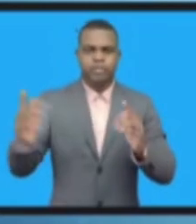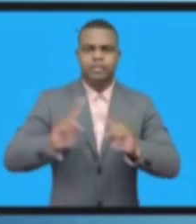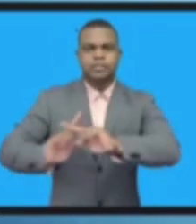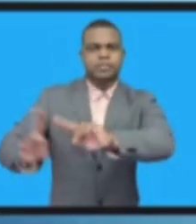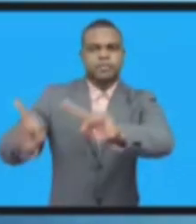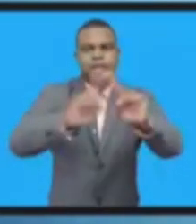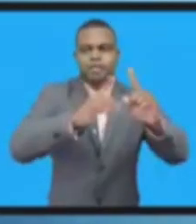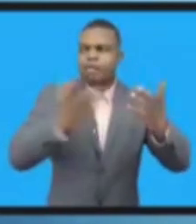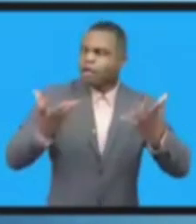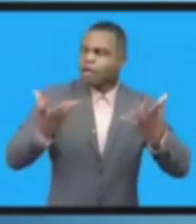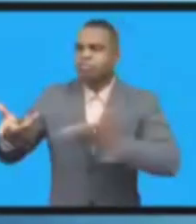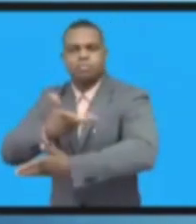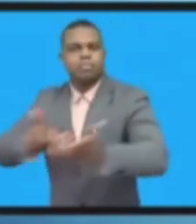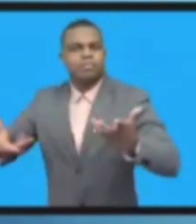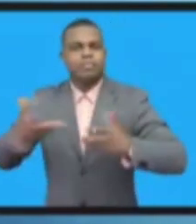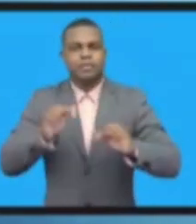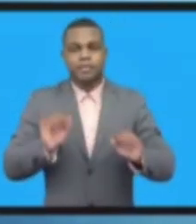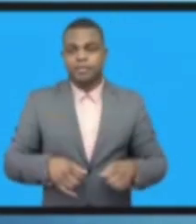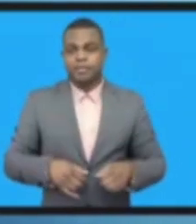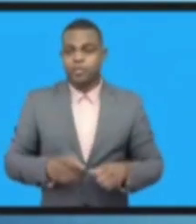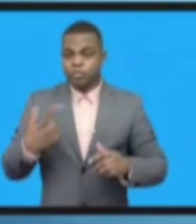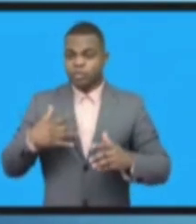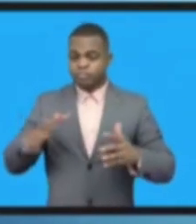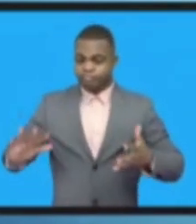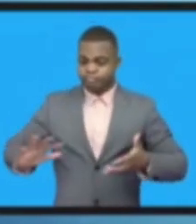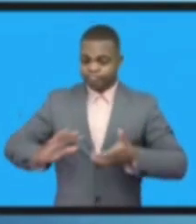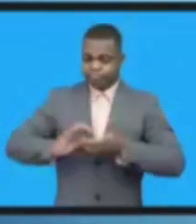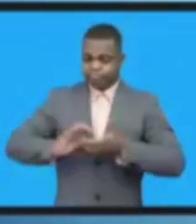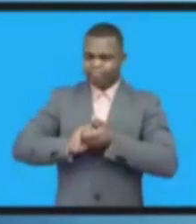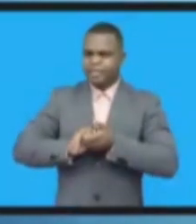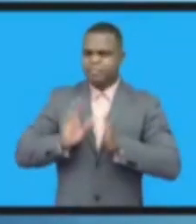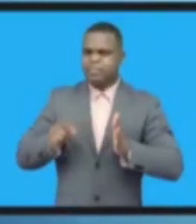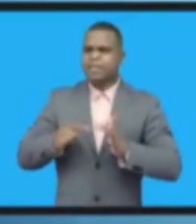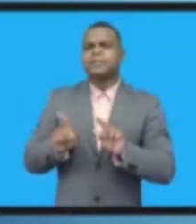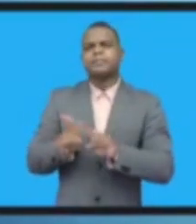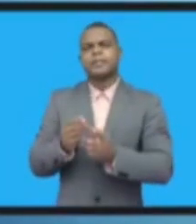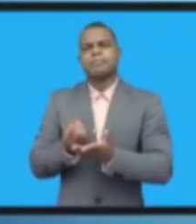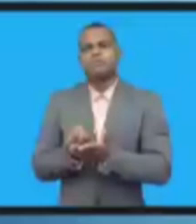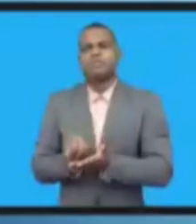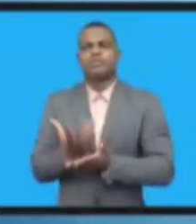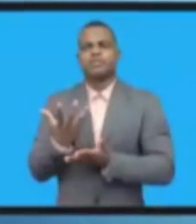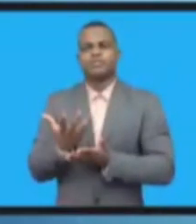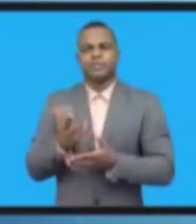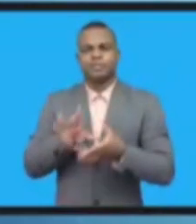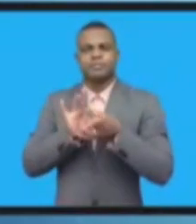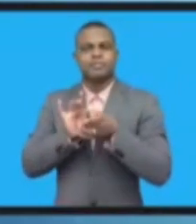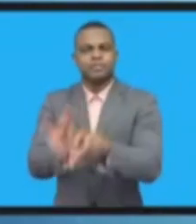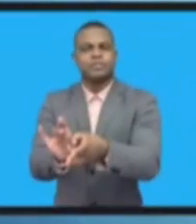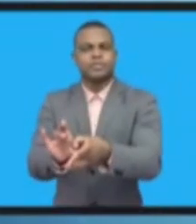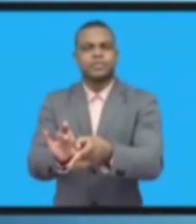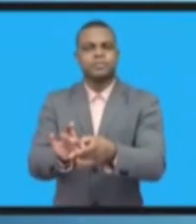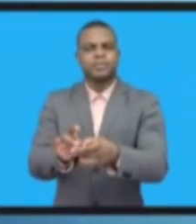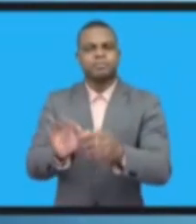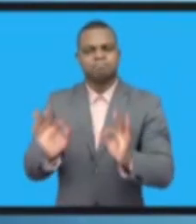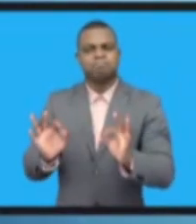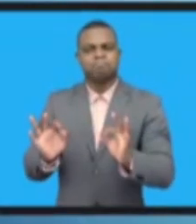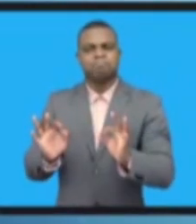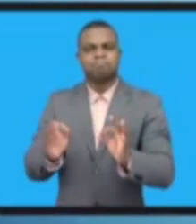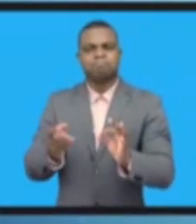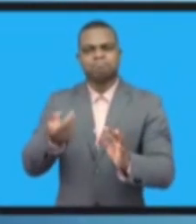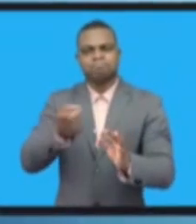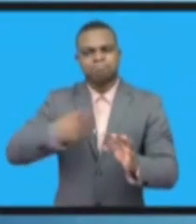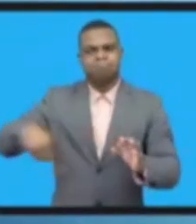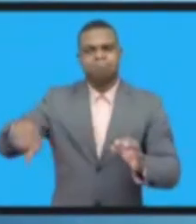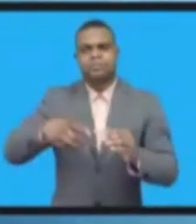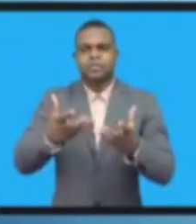культура, которая посвящена сотрудничеству и взаимодействию, и взаимоотношениям, она нам